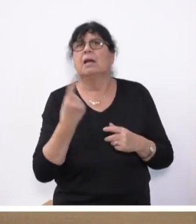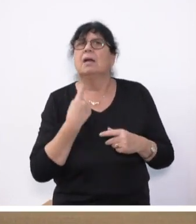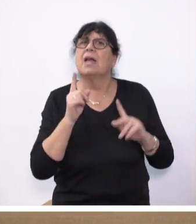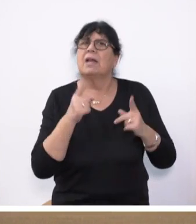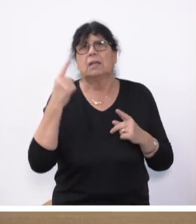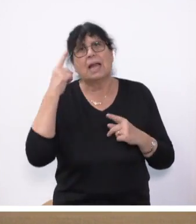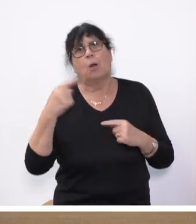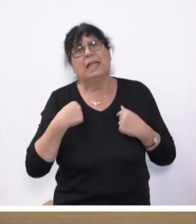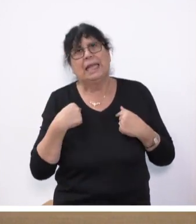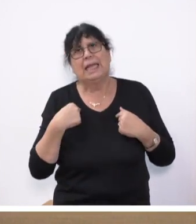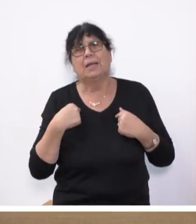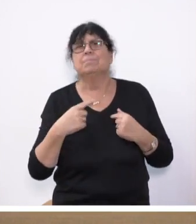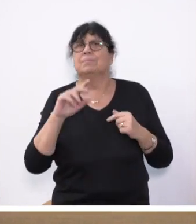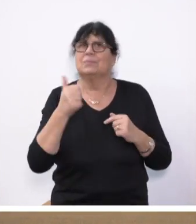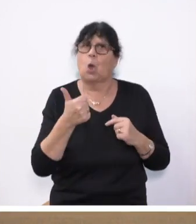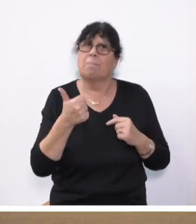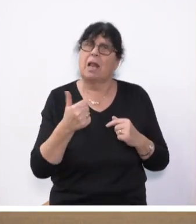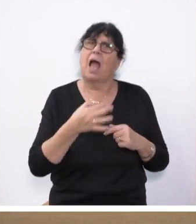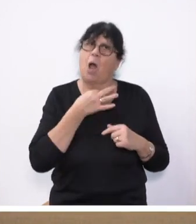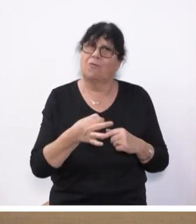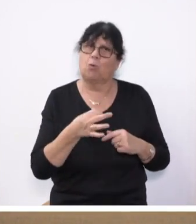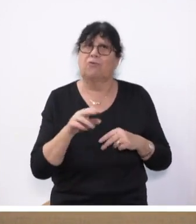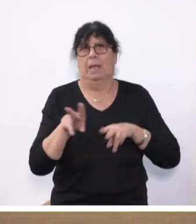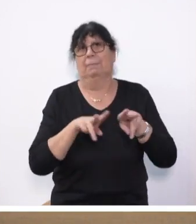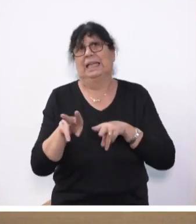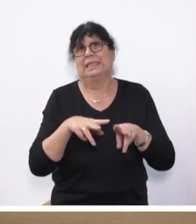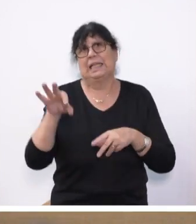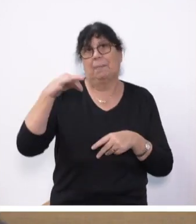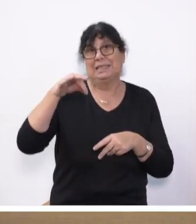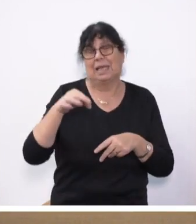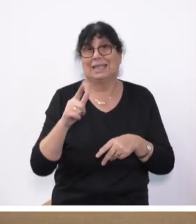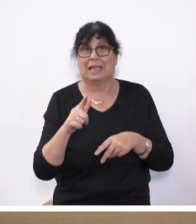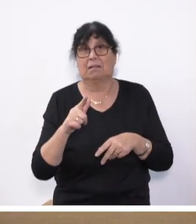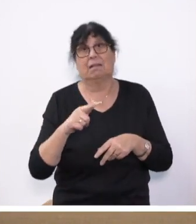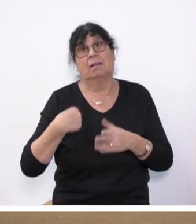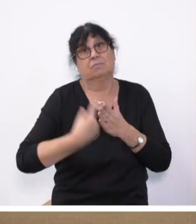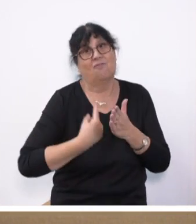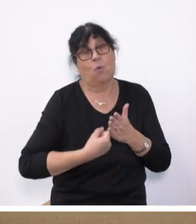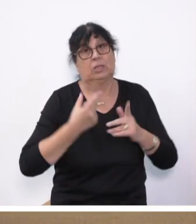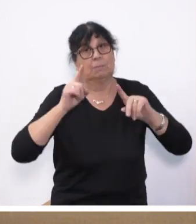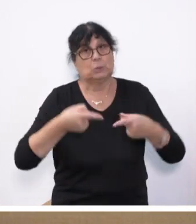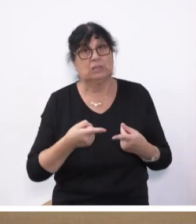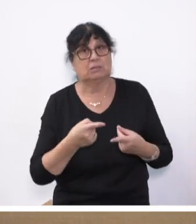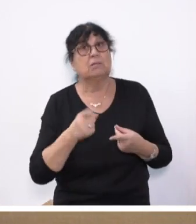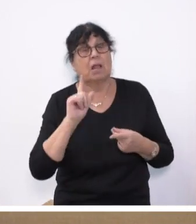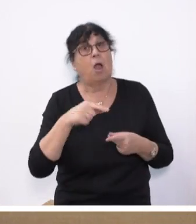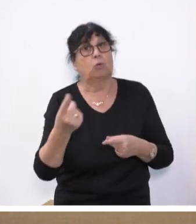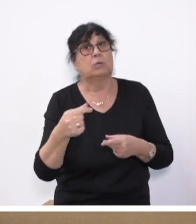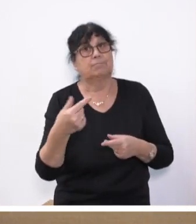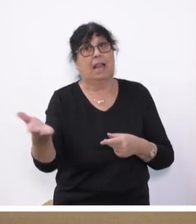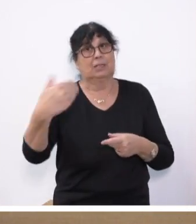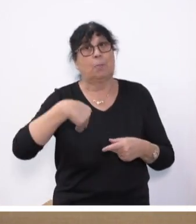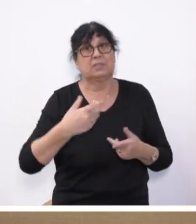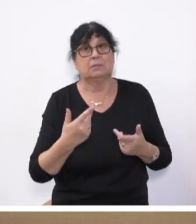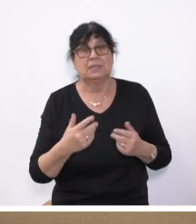glaube ich, das ist nochmal ein Appell an die Ministerpräsidentin, dranbleiben müssen, dass das dann auch so durchgeführt wird. Denn